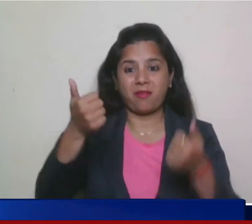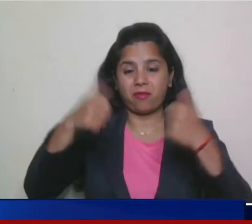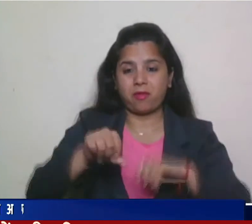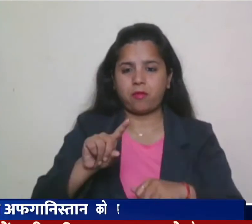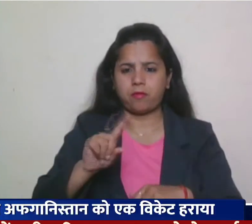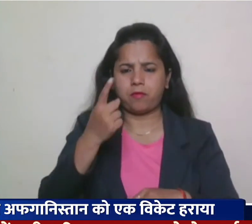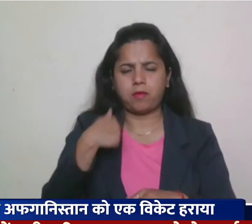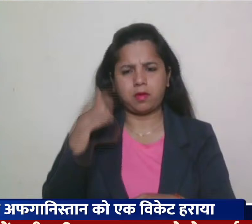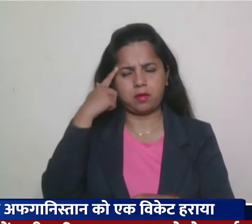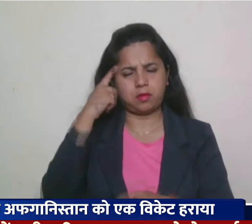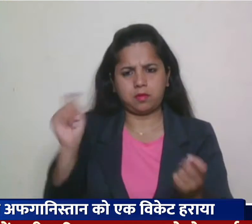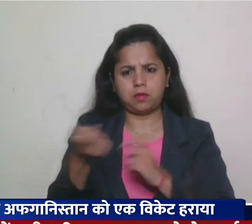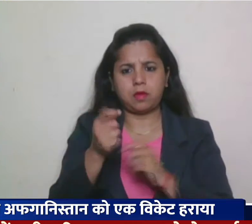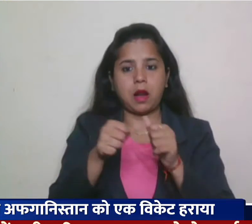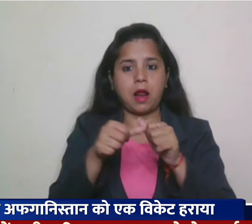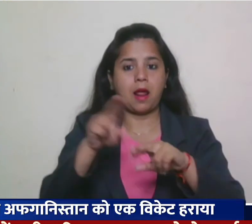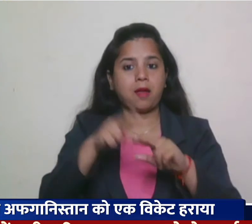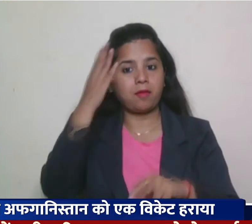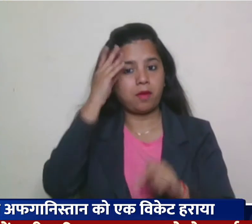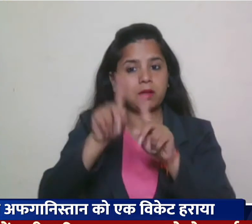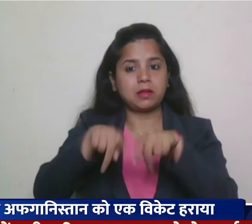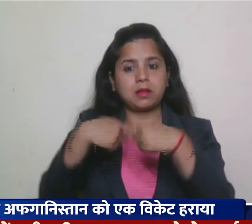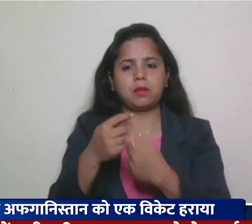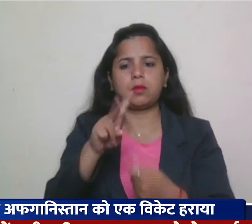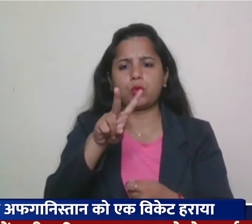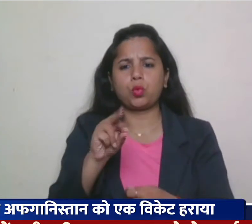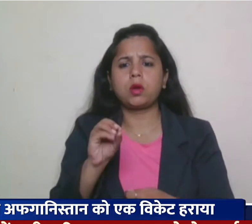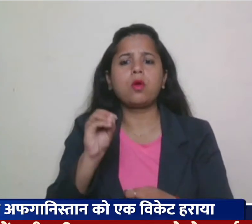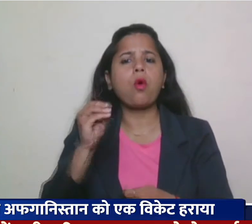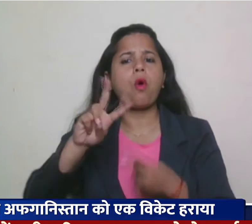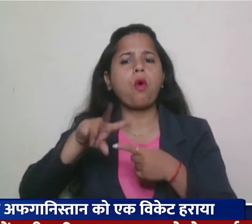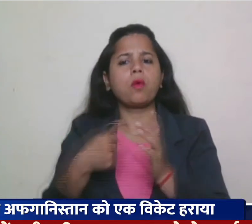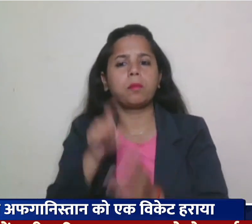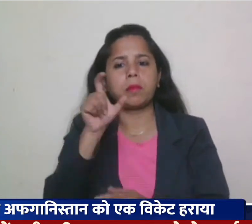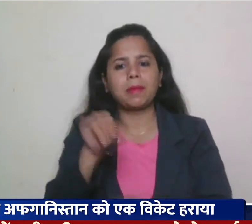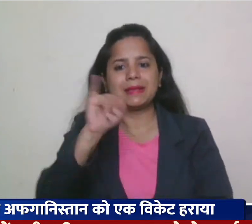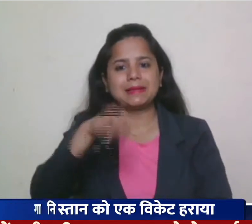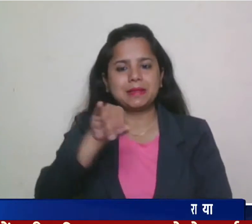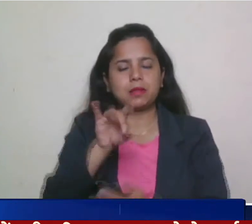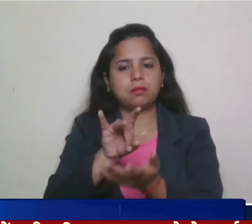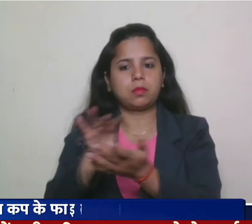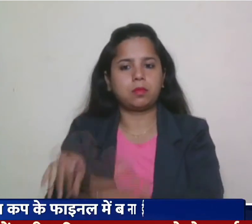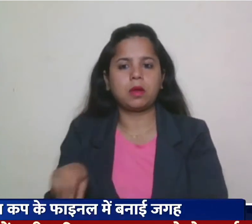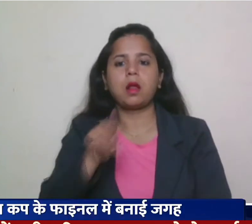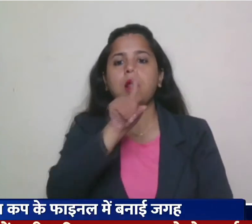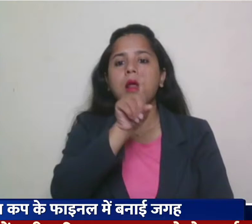बाजी करने उतरी अफ़कानिस्तान की टीम ने 20 ओवर में 6 विकेट खोकर 139 रून बनाए।